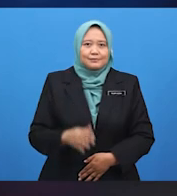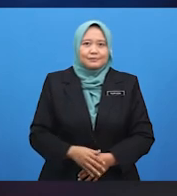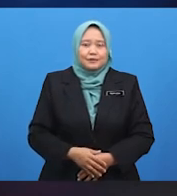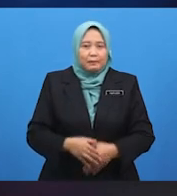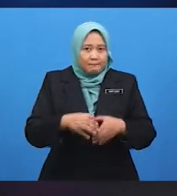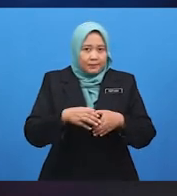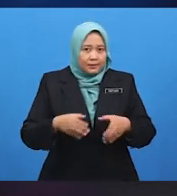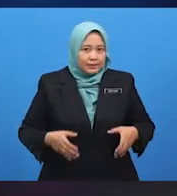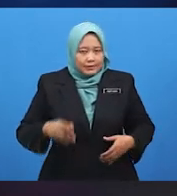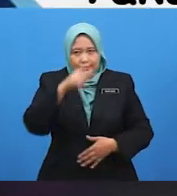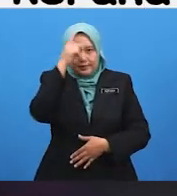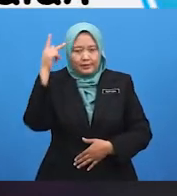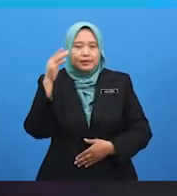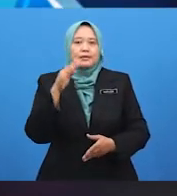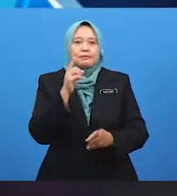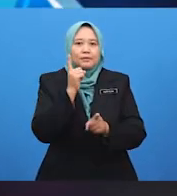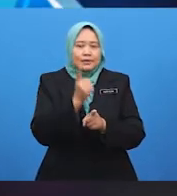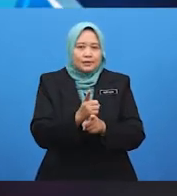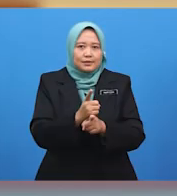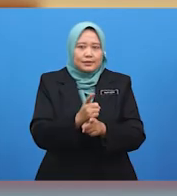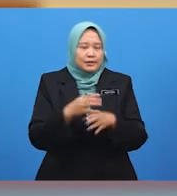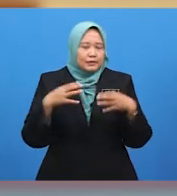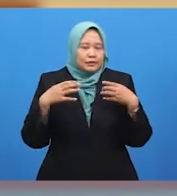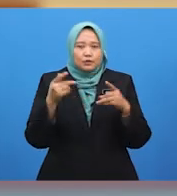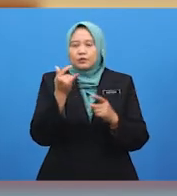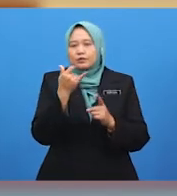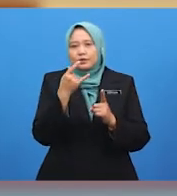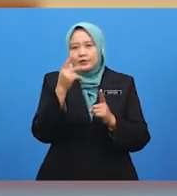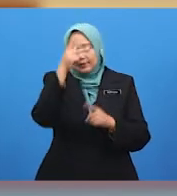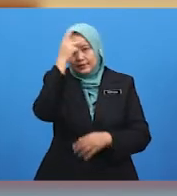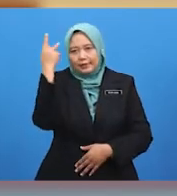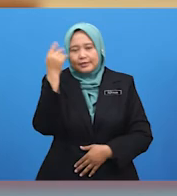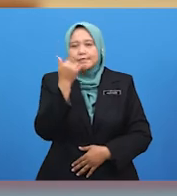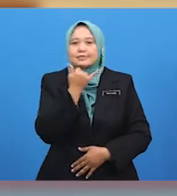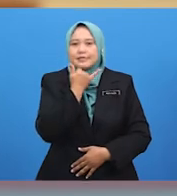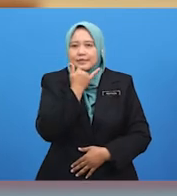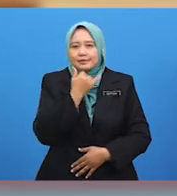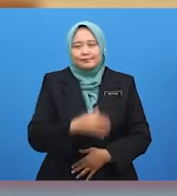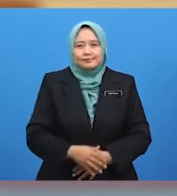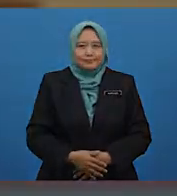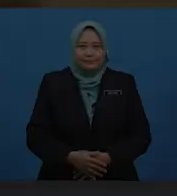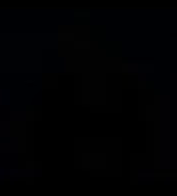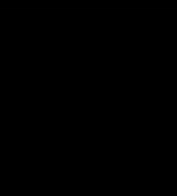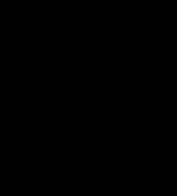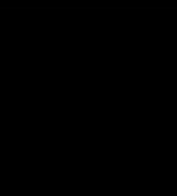Berani kerana benar. Takut kerana salah. Jumpa lagi. Sekian terima kasih. Selamat maju jaya. kerana menonton!